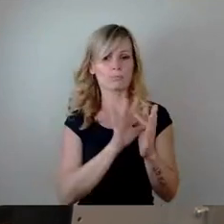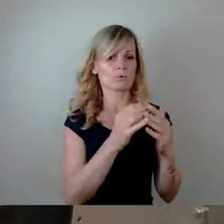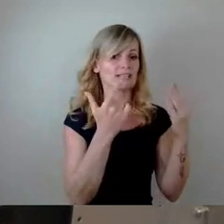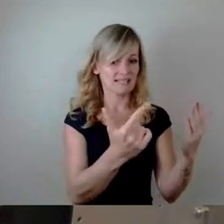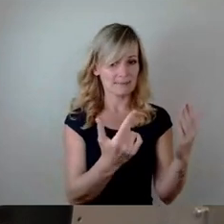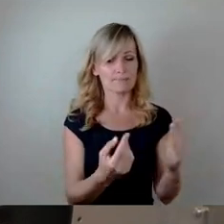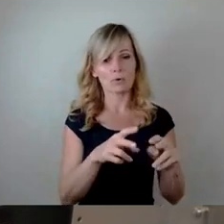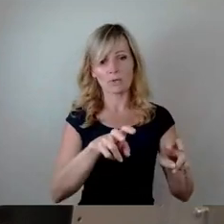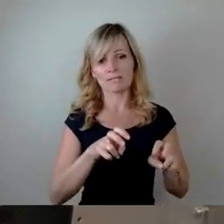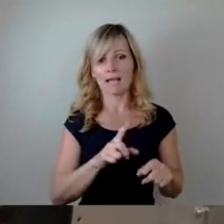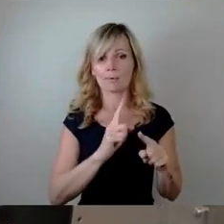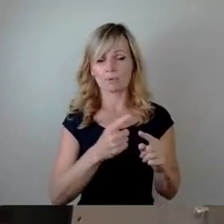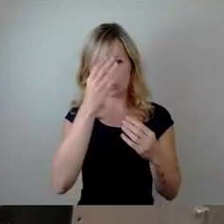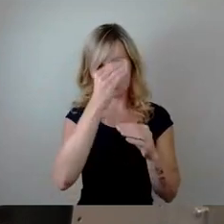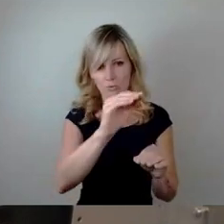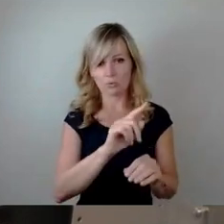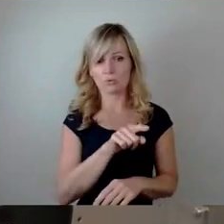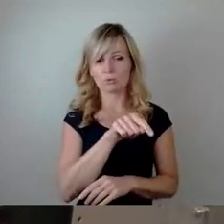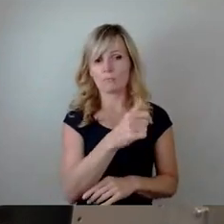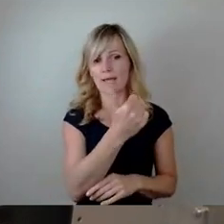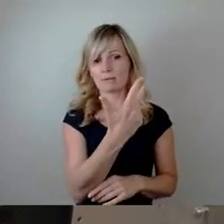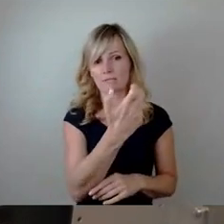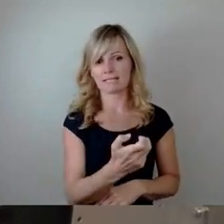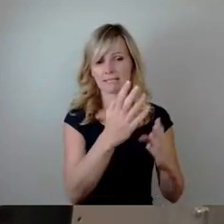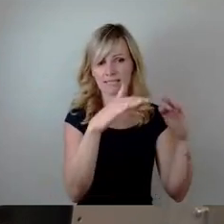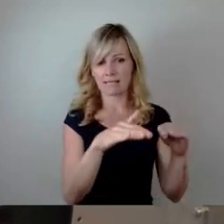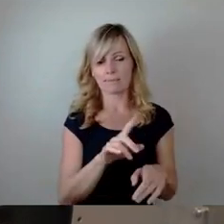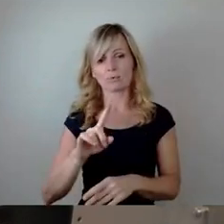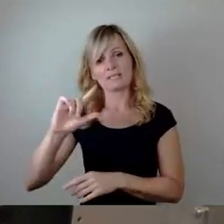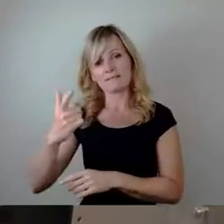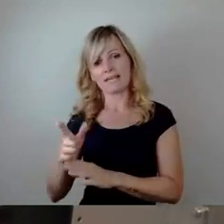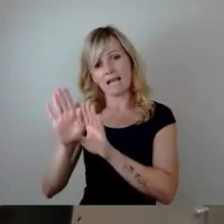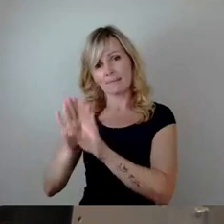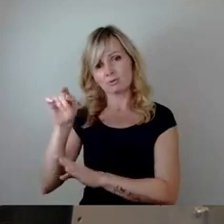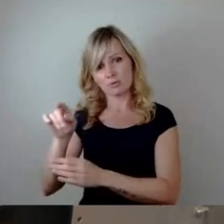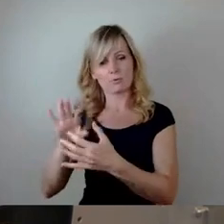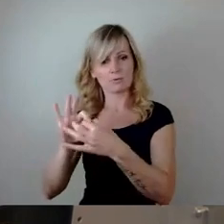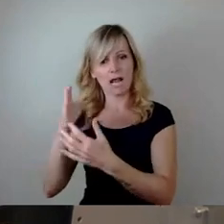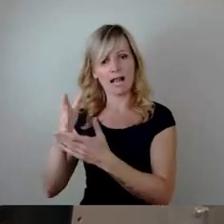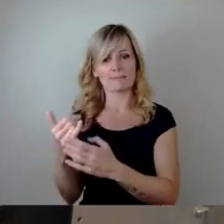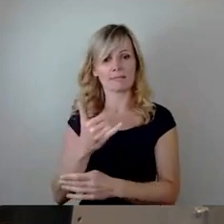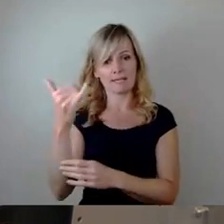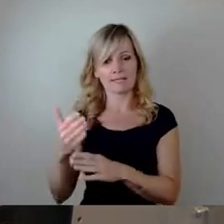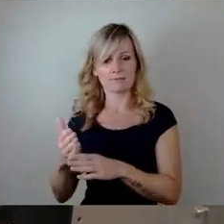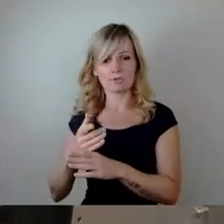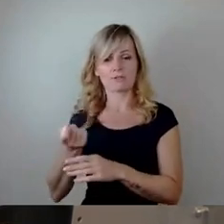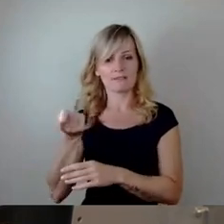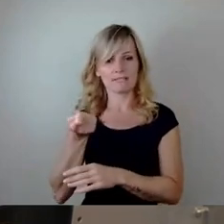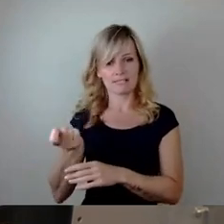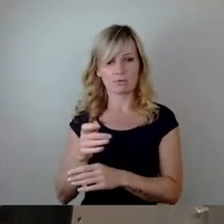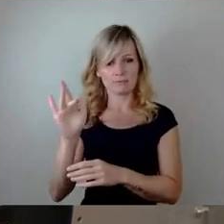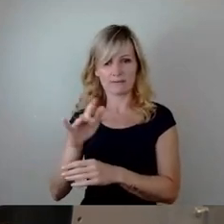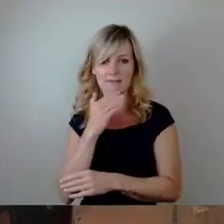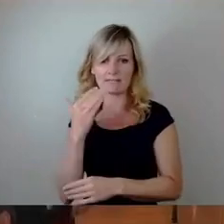Rücknahme und der Kündigung zum 31.12. und zum zweiten die halbjährige Zwischenfinanzierung betreffen. Vielen